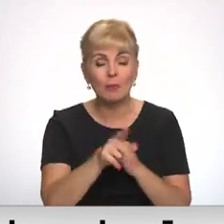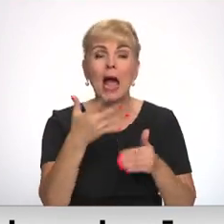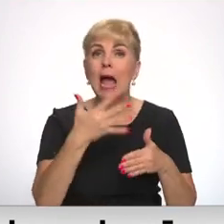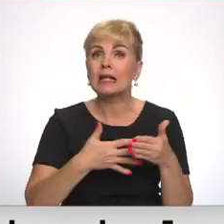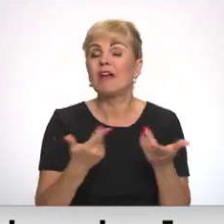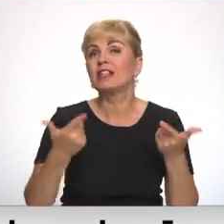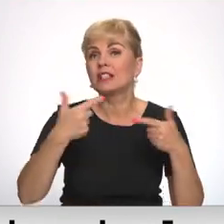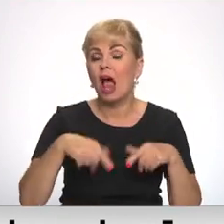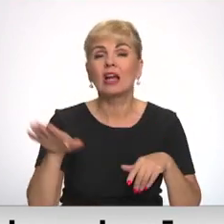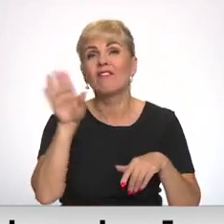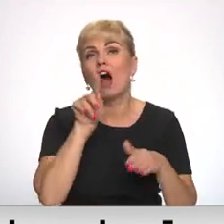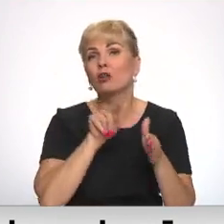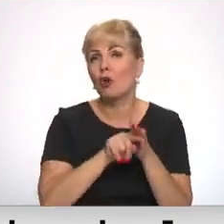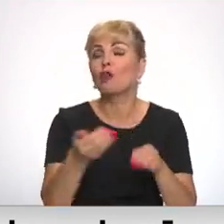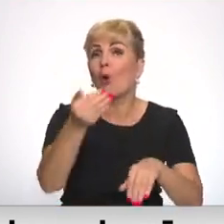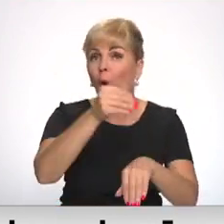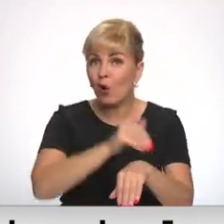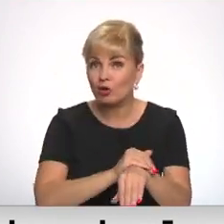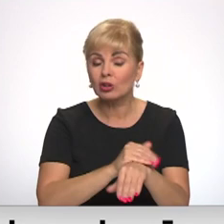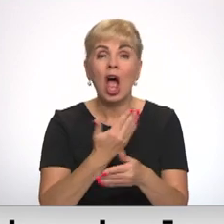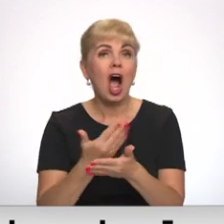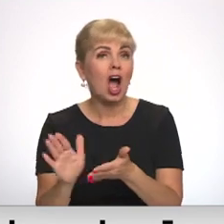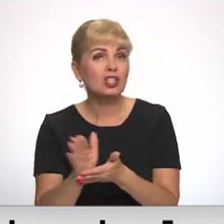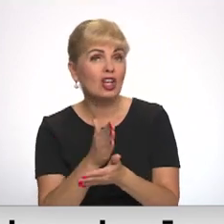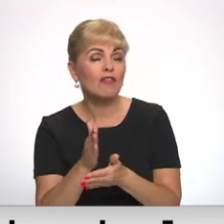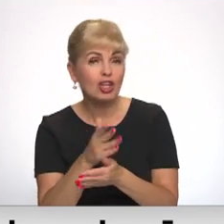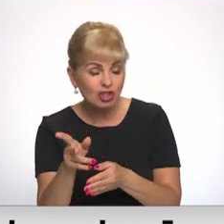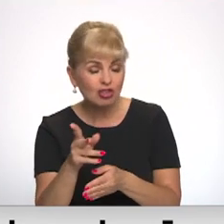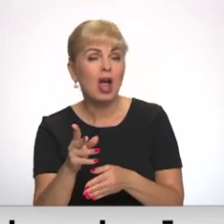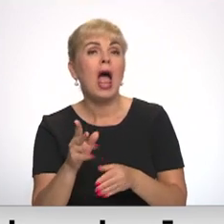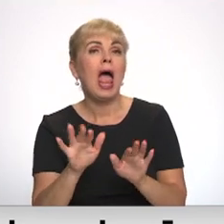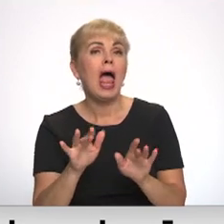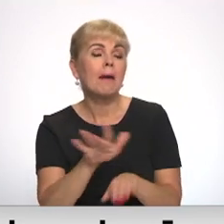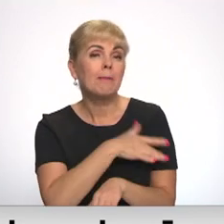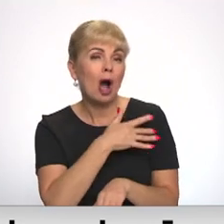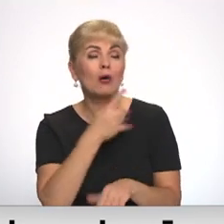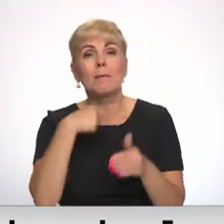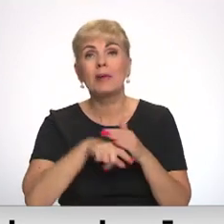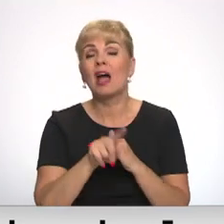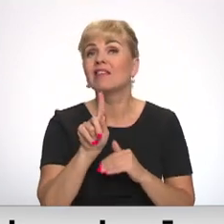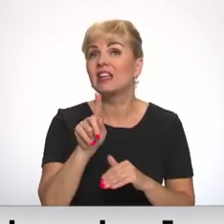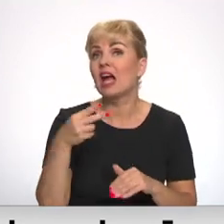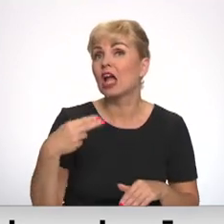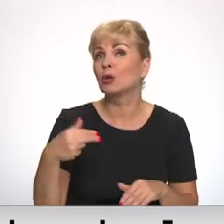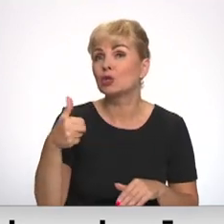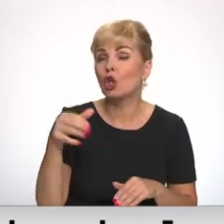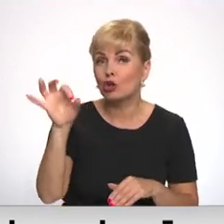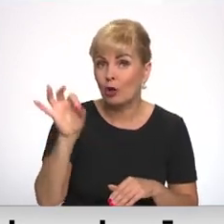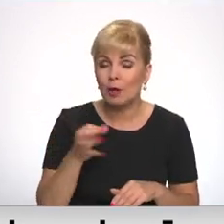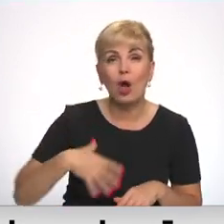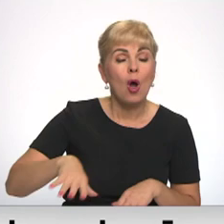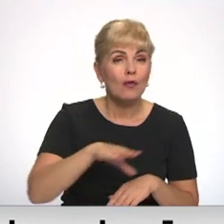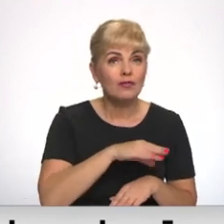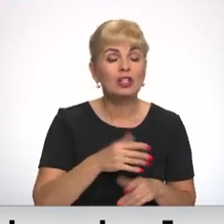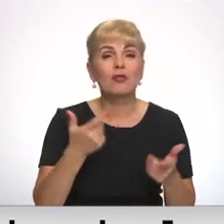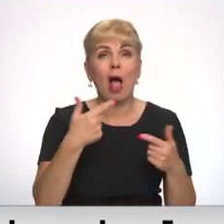gaitā valsts kontroli konstatējusi, ka atsevišķos gadījumos e-pakalpojumi bijuši pieejami vien 26% no visa